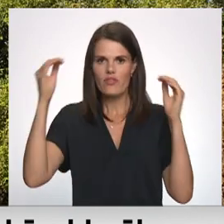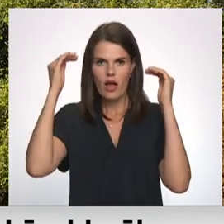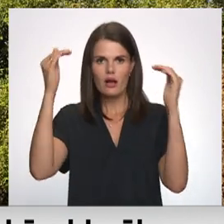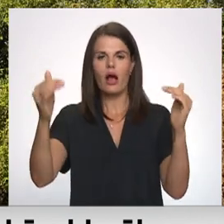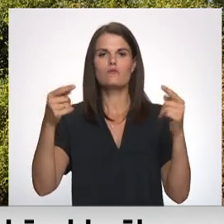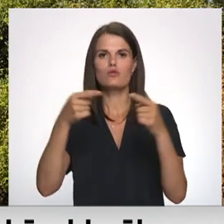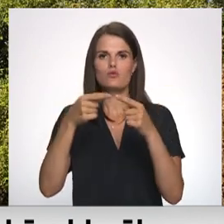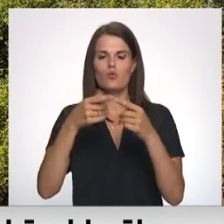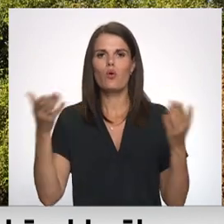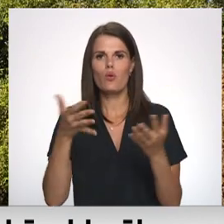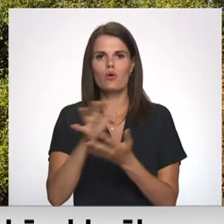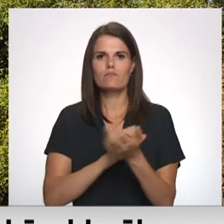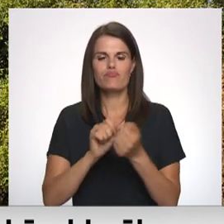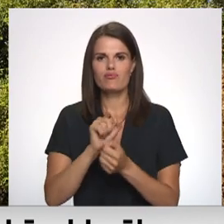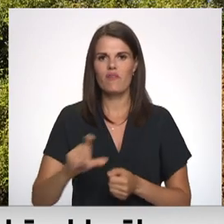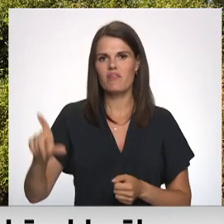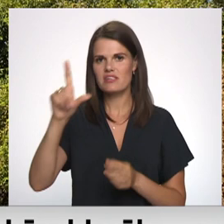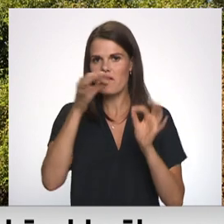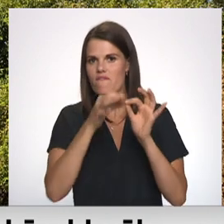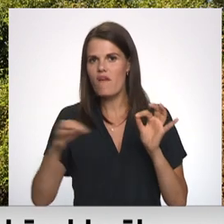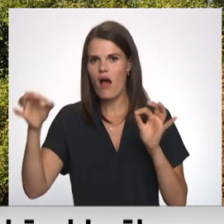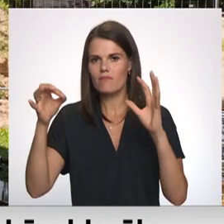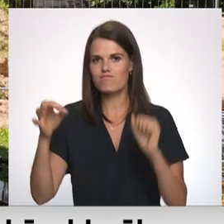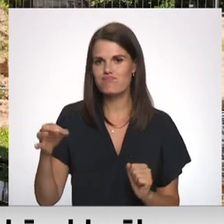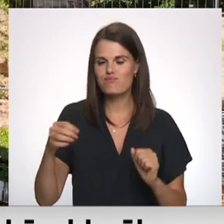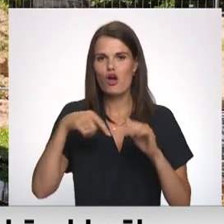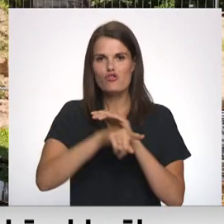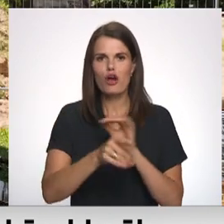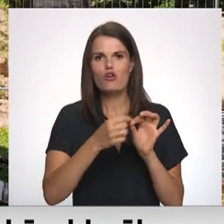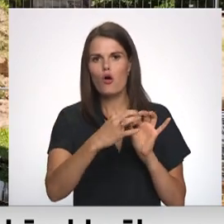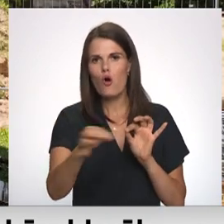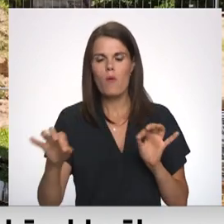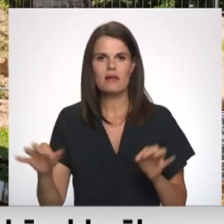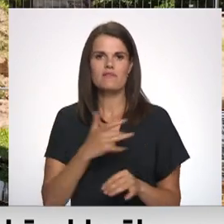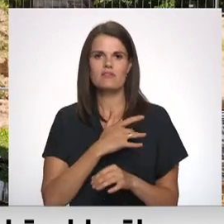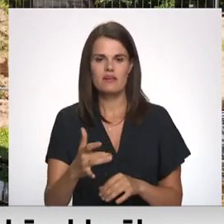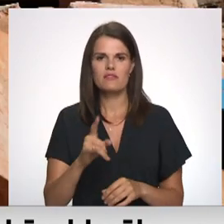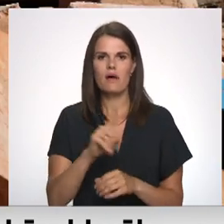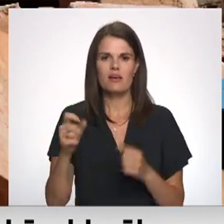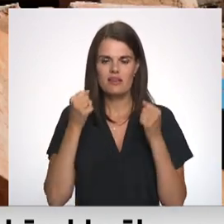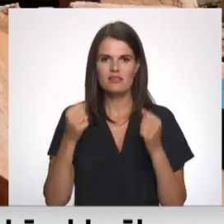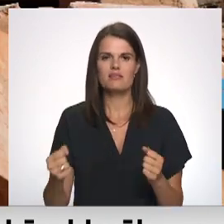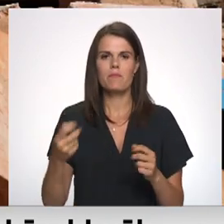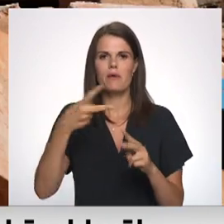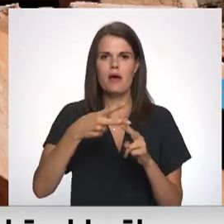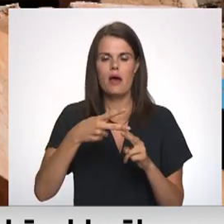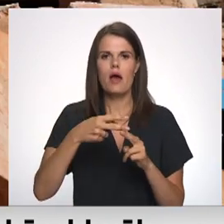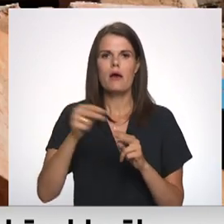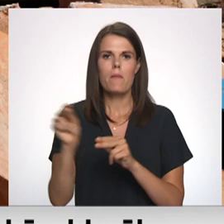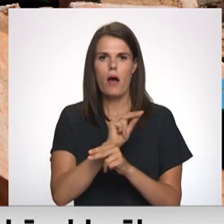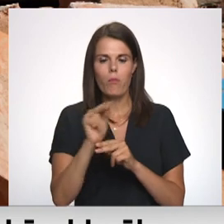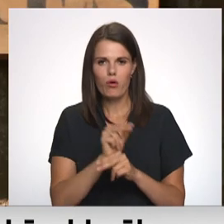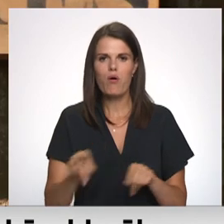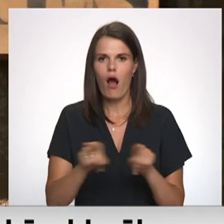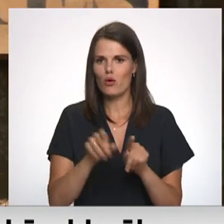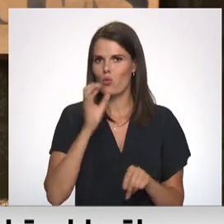stūru, kurš ir cietis visvairāk. Atiecīgi kaut kādas iekšējās komunikācijas, es ticamā, kad ir stipri jāpārbūvē, tas pats attiecās arī uz